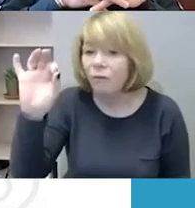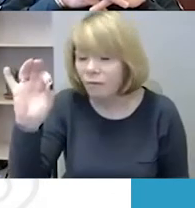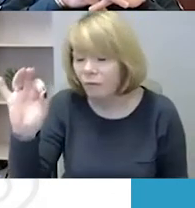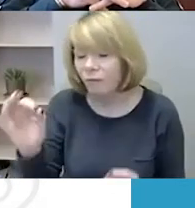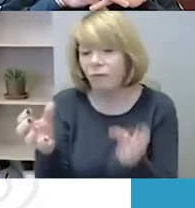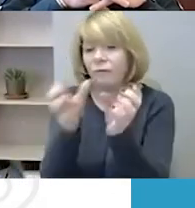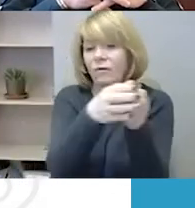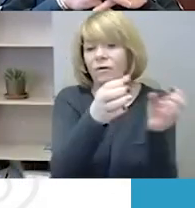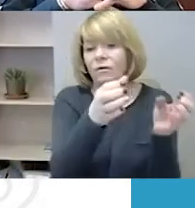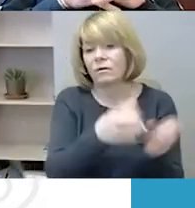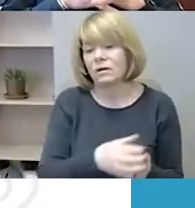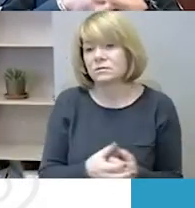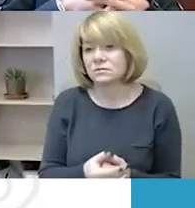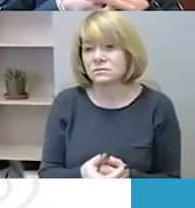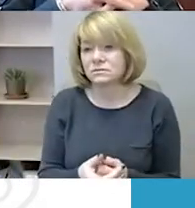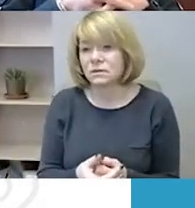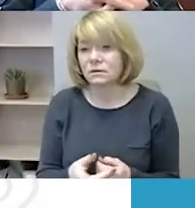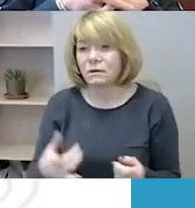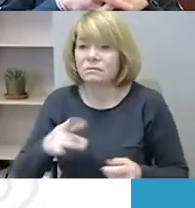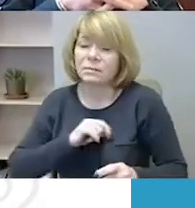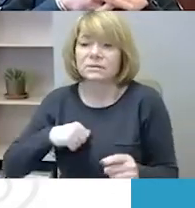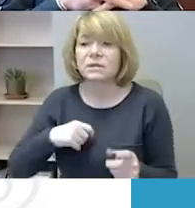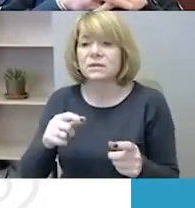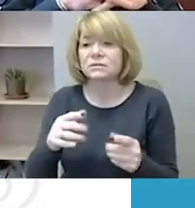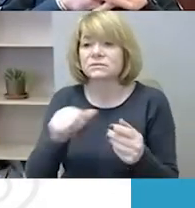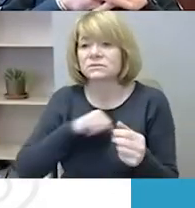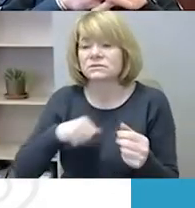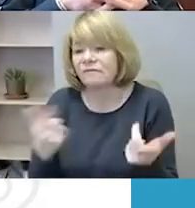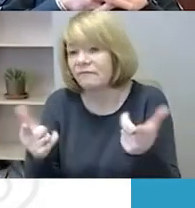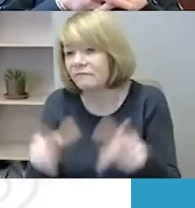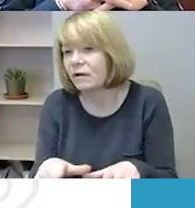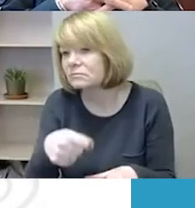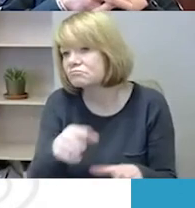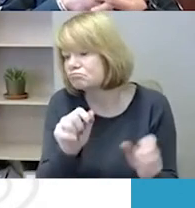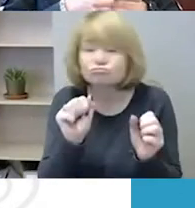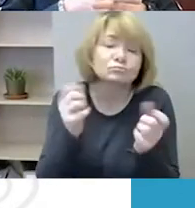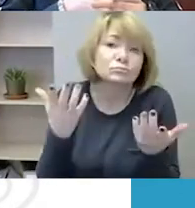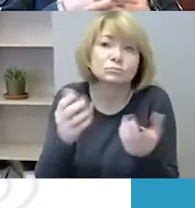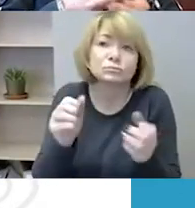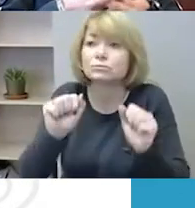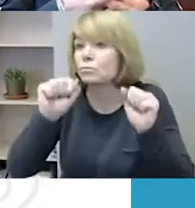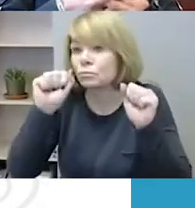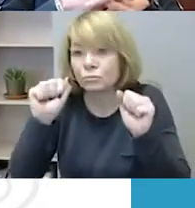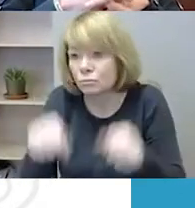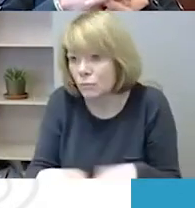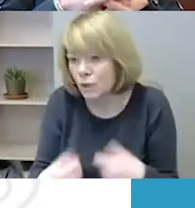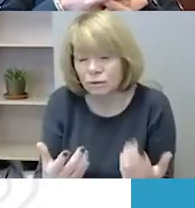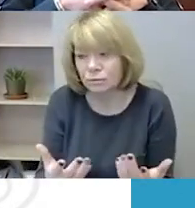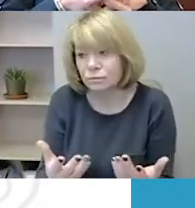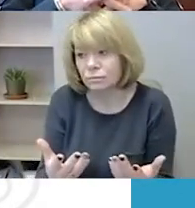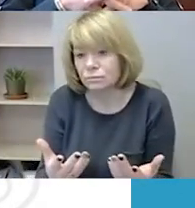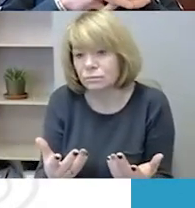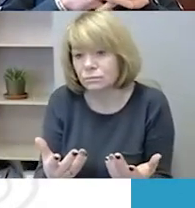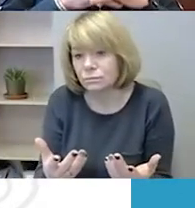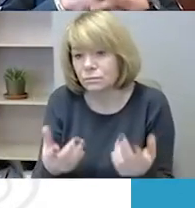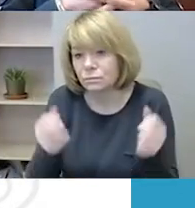tiek, galbūt, netgi ir tą patį savivaldą gali turėti labai didelį šeimą to pačiu. Labai gali